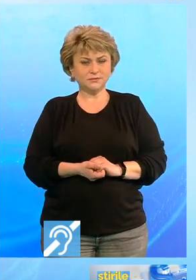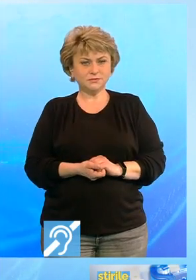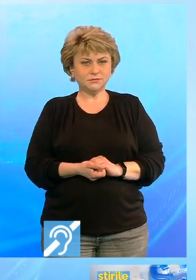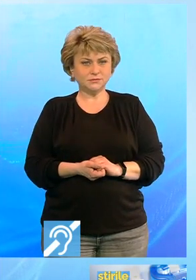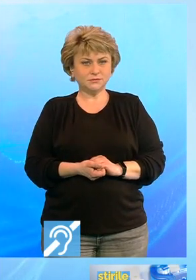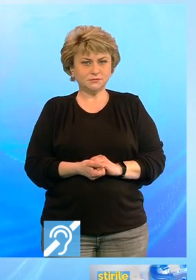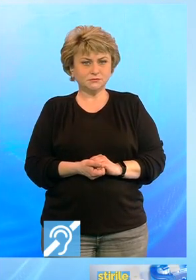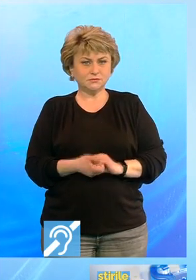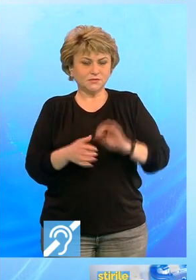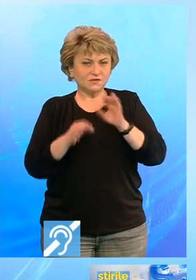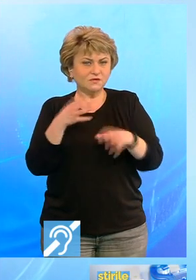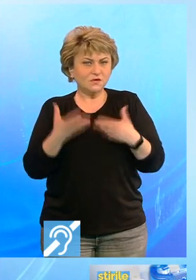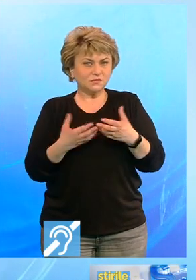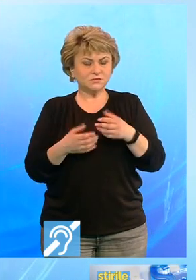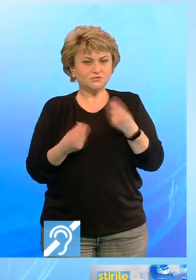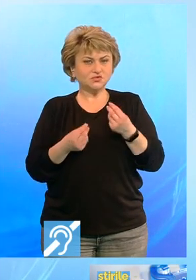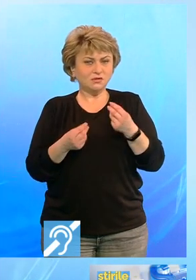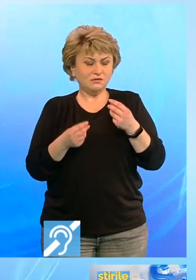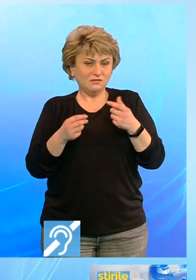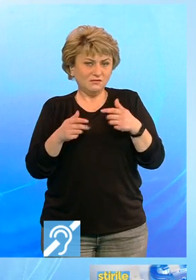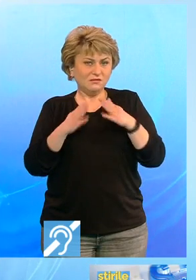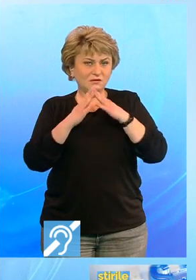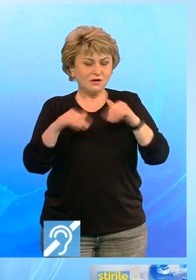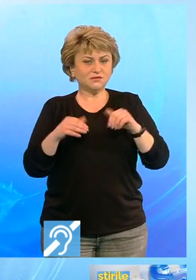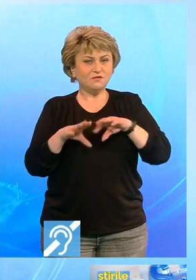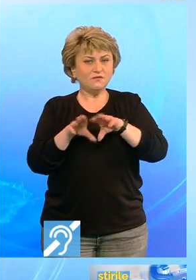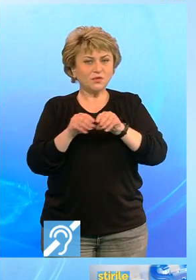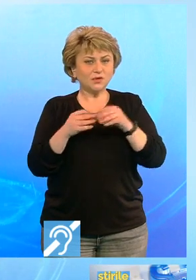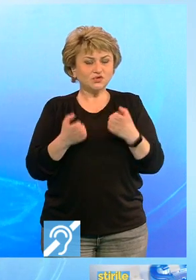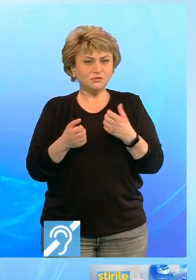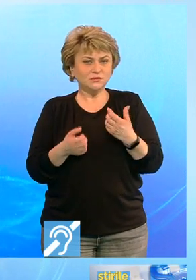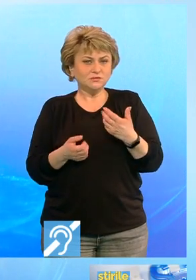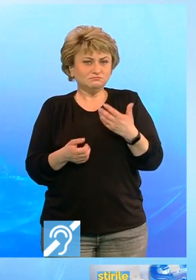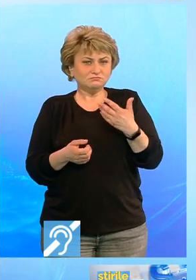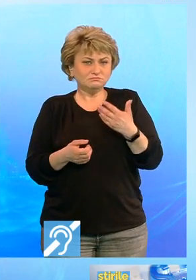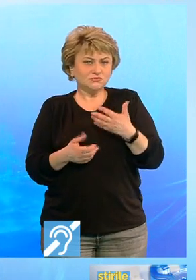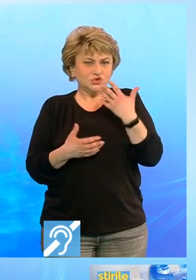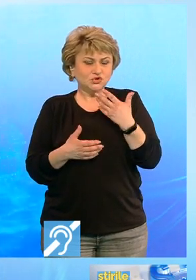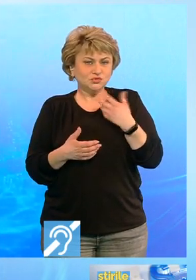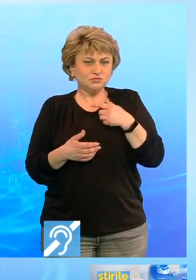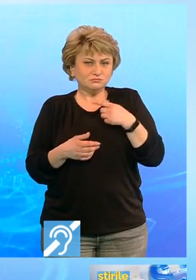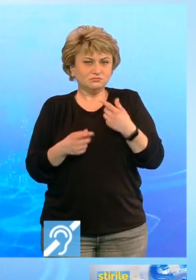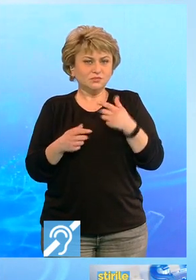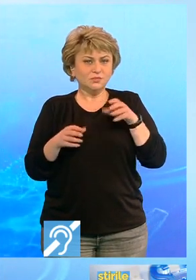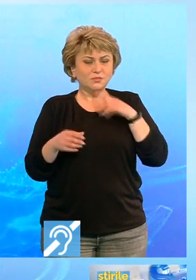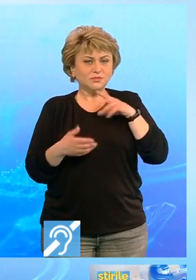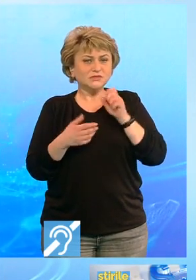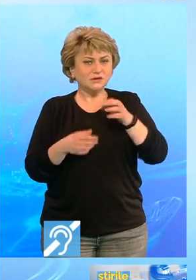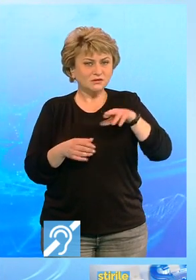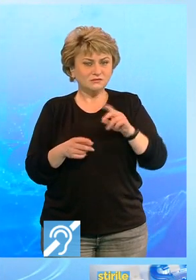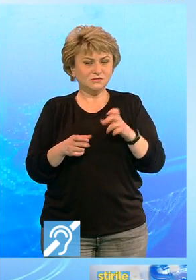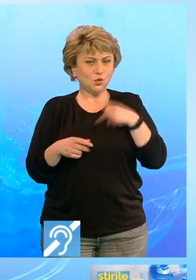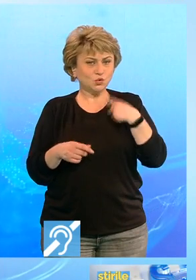Un incendiu la un ansamblu de locuințe format din 5 scări de apartamente, în total